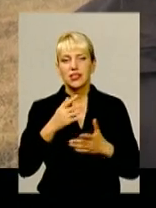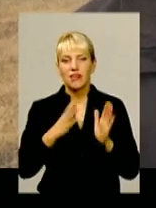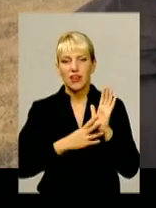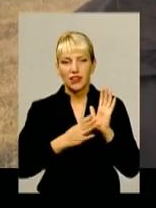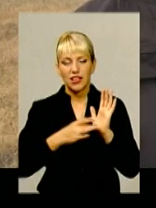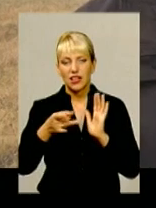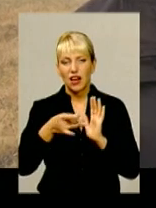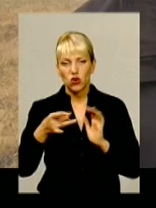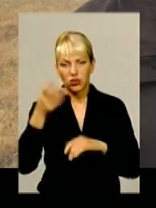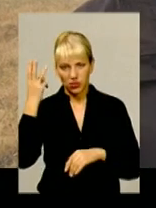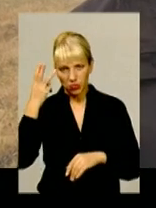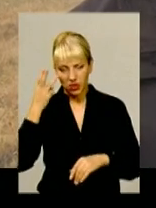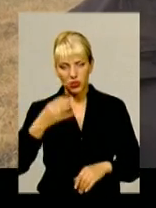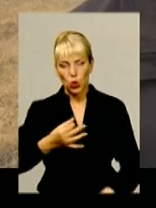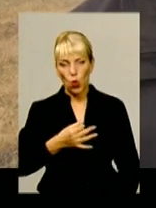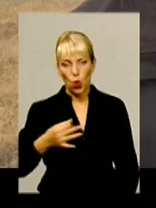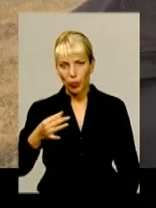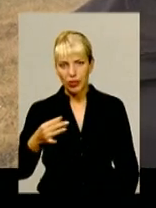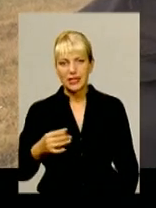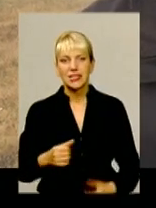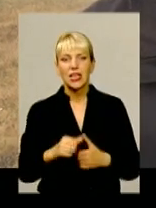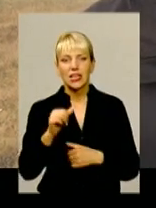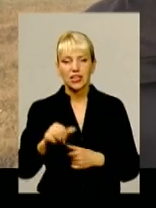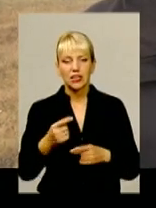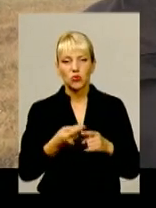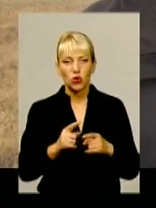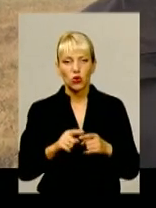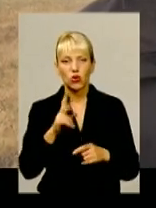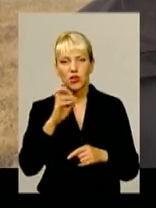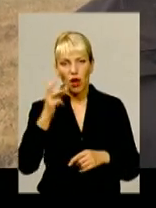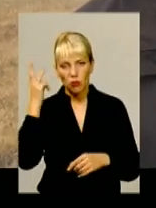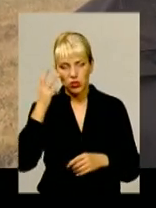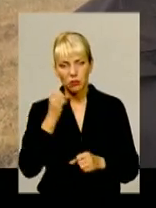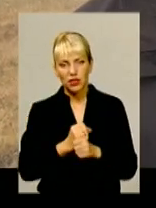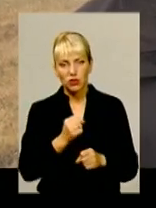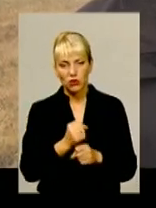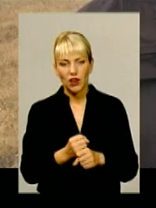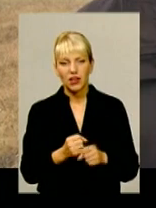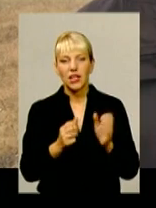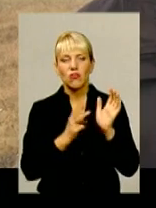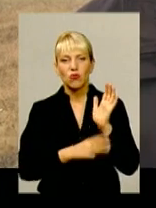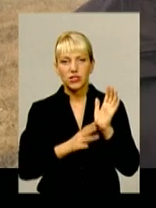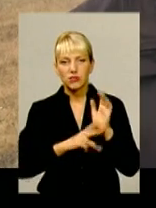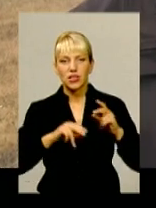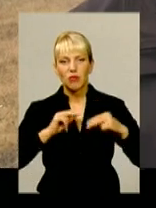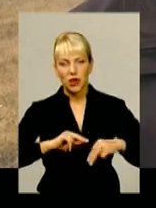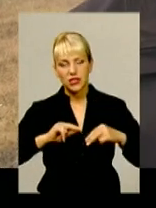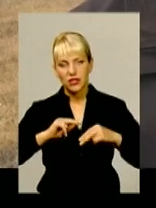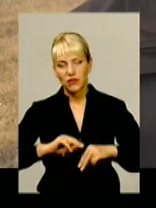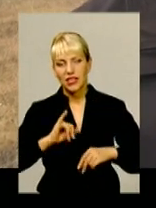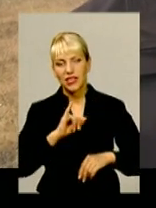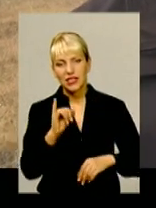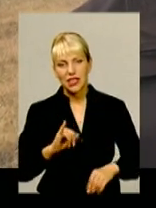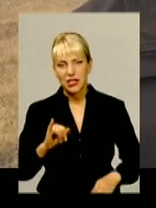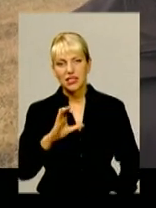Хмельницької області. Крім того, на пожежі працювало більше 80 працівників із